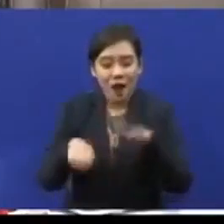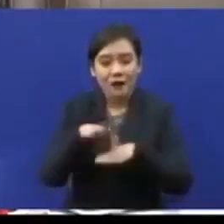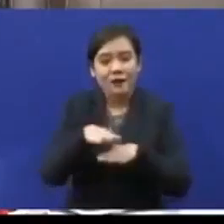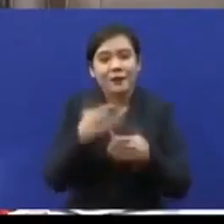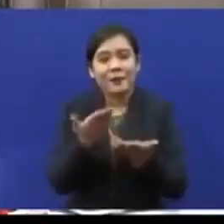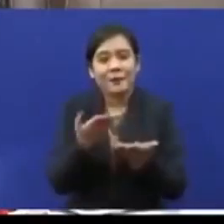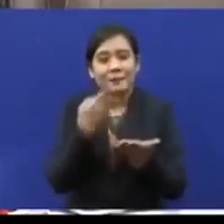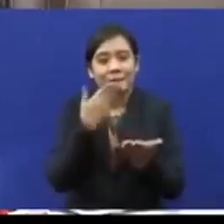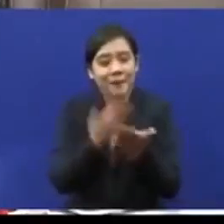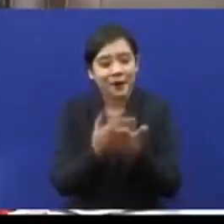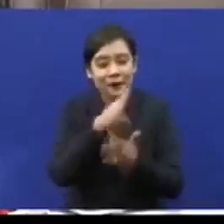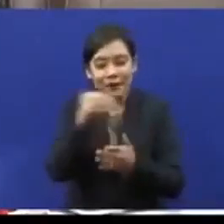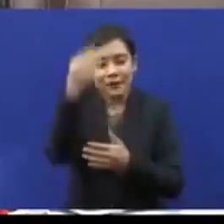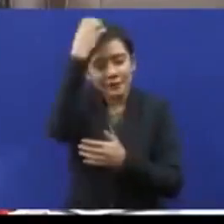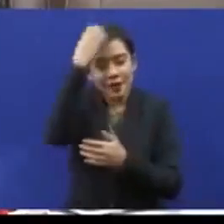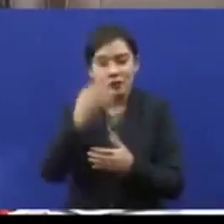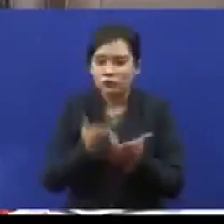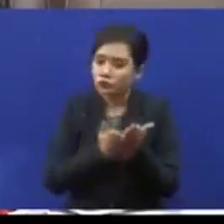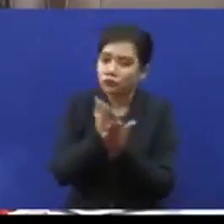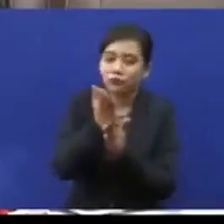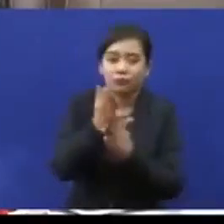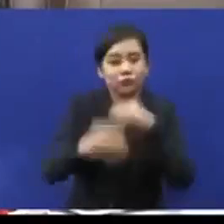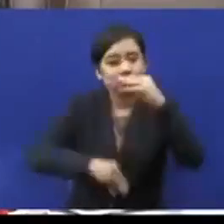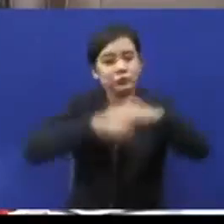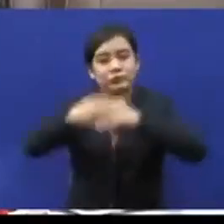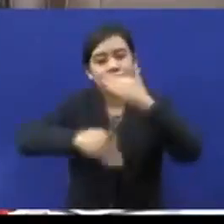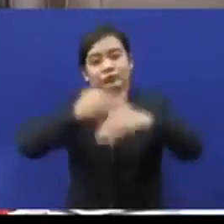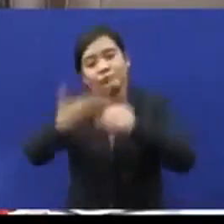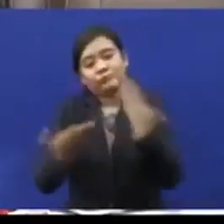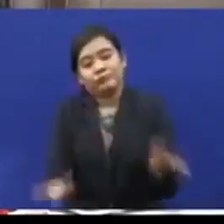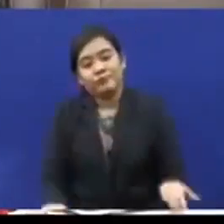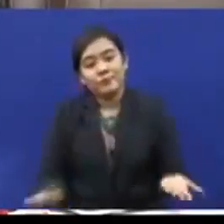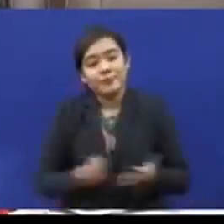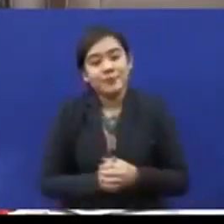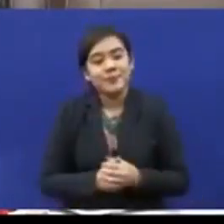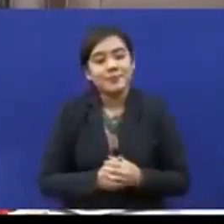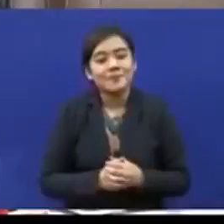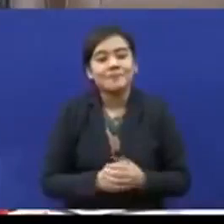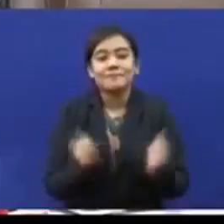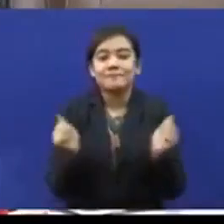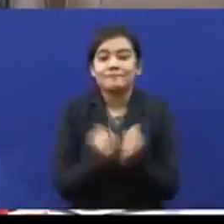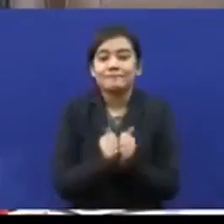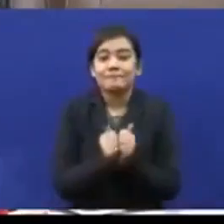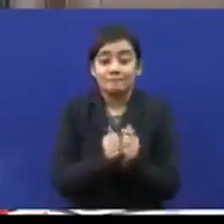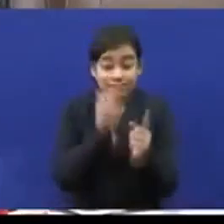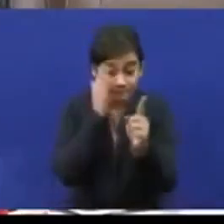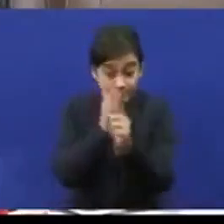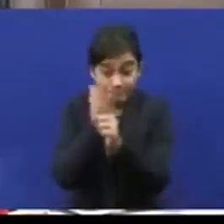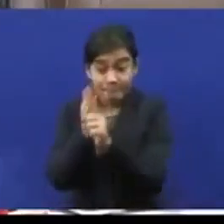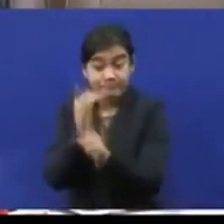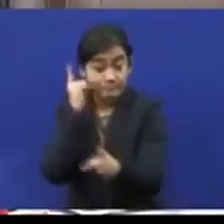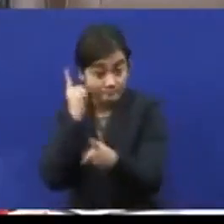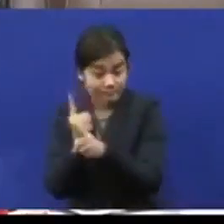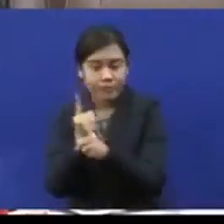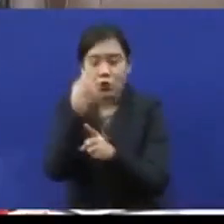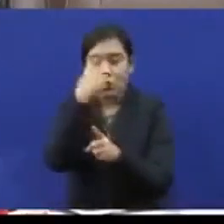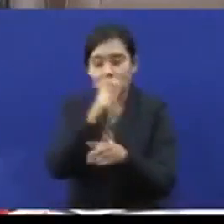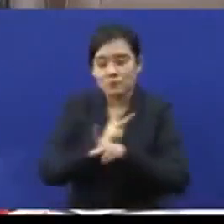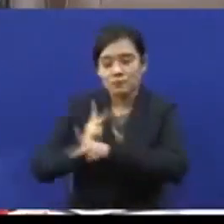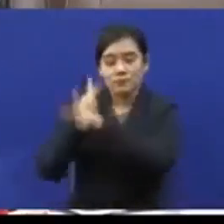rasa bahawa Selangor perlu terus maju dengan halal tujuh ini bagi memelihara